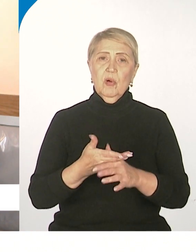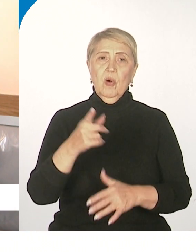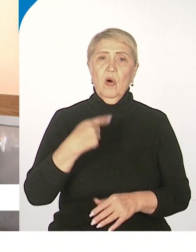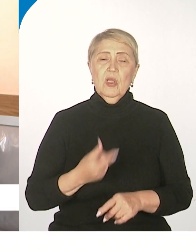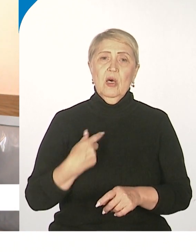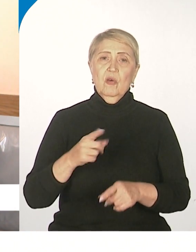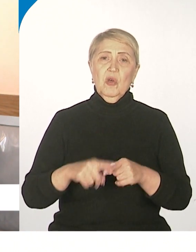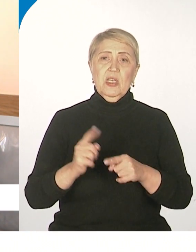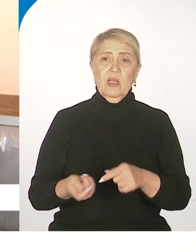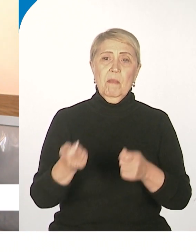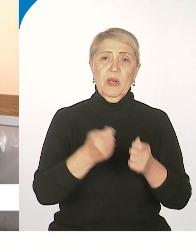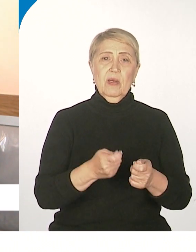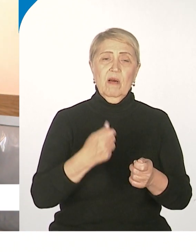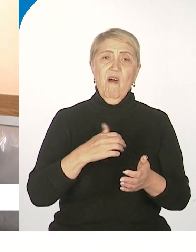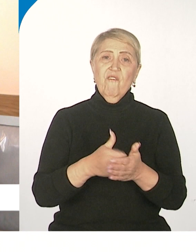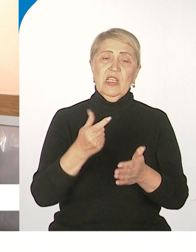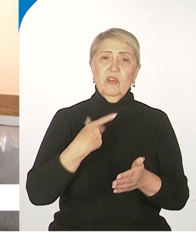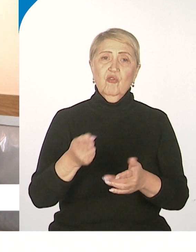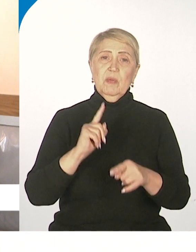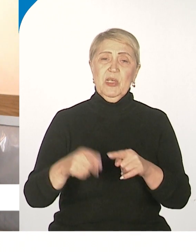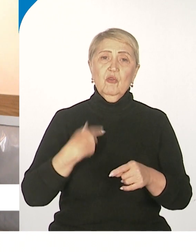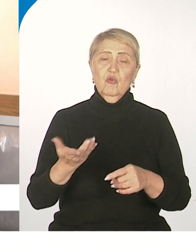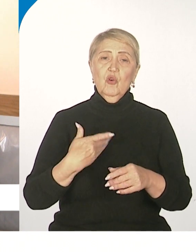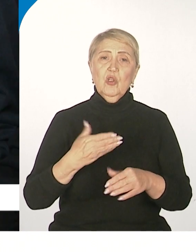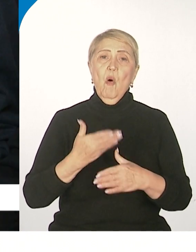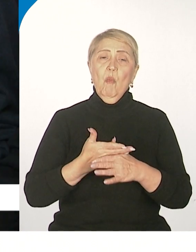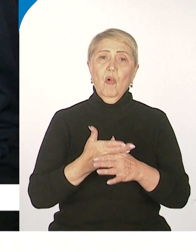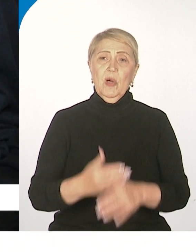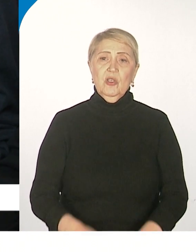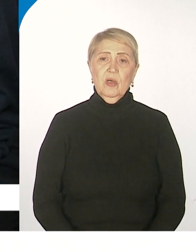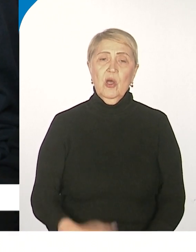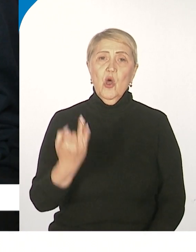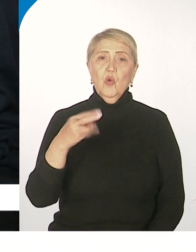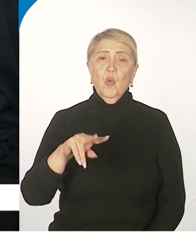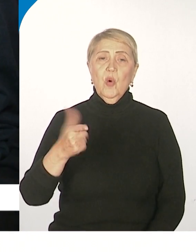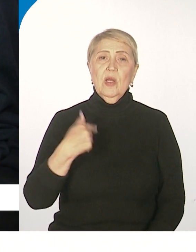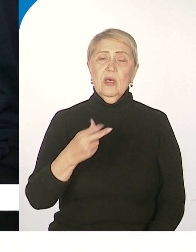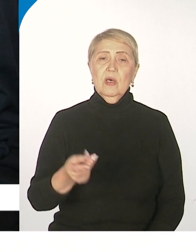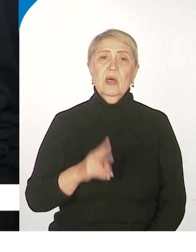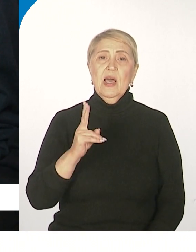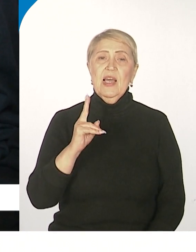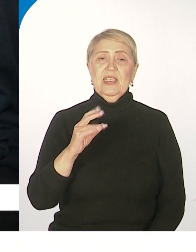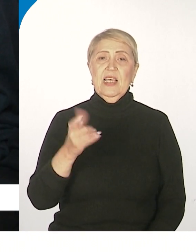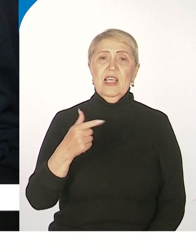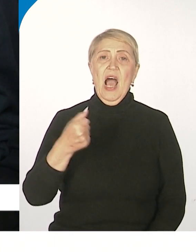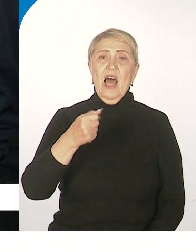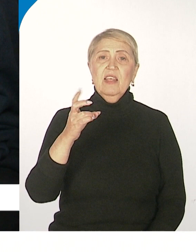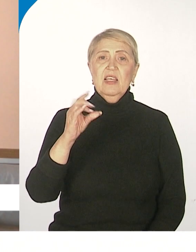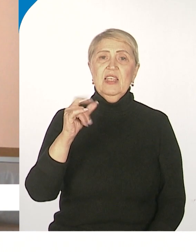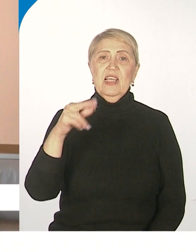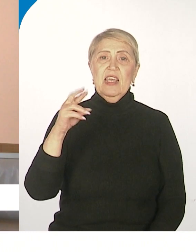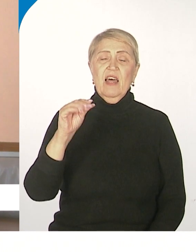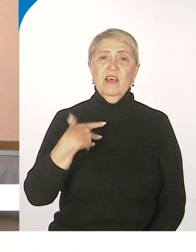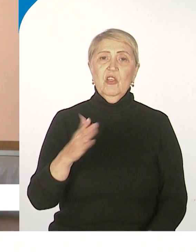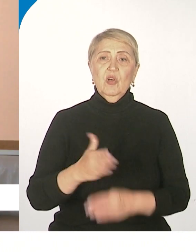приехал, вызвал скорую помощь, меня увезли сюда. В июле жизнь Ксении Андреяновой и ее семьи разделилась